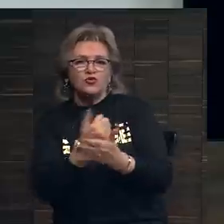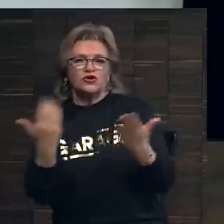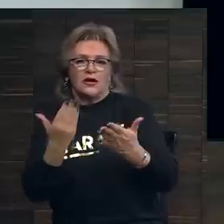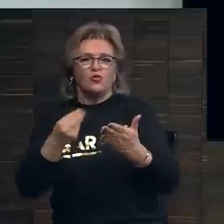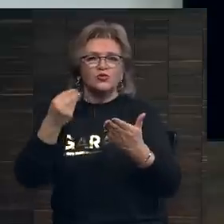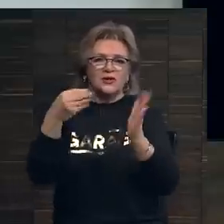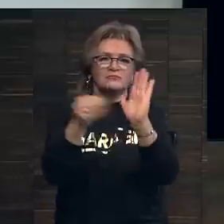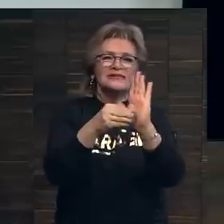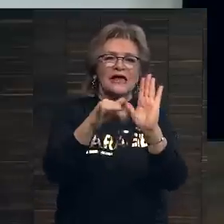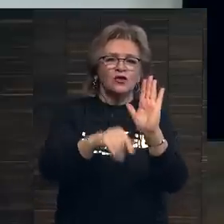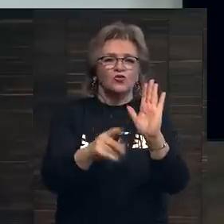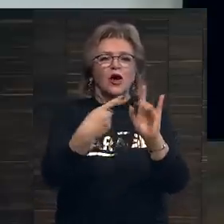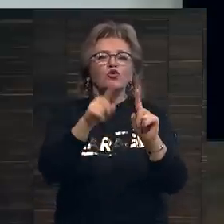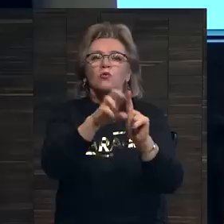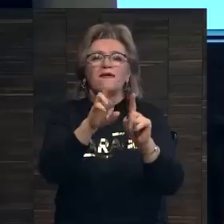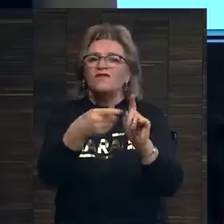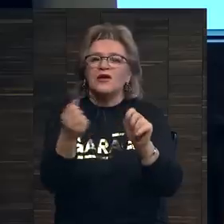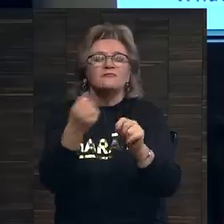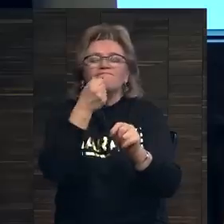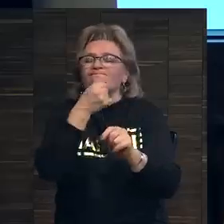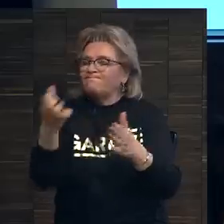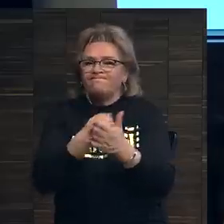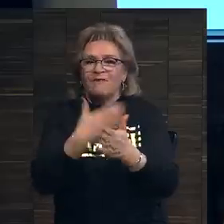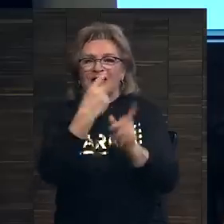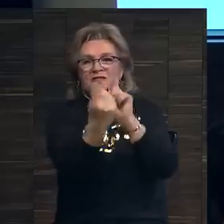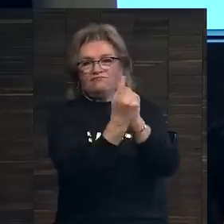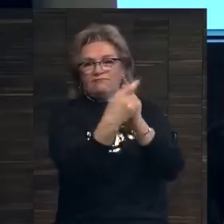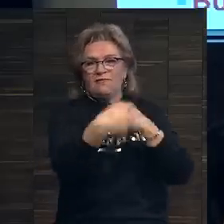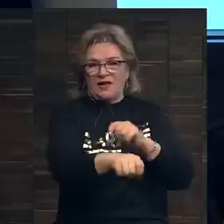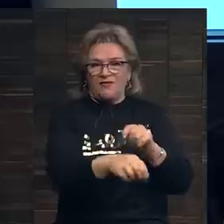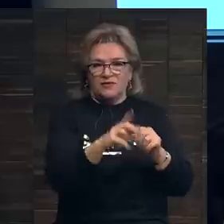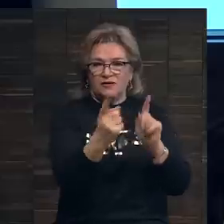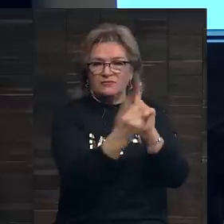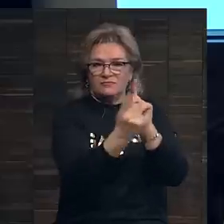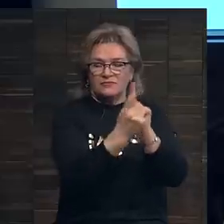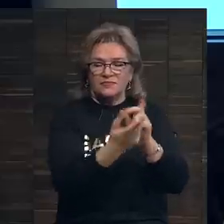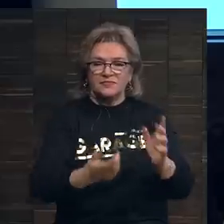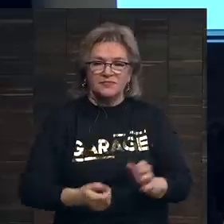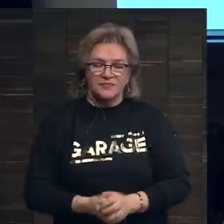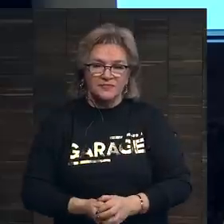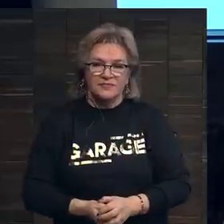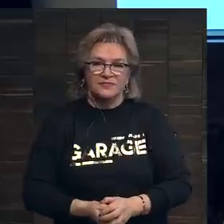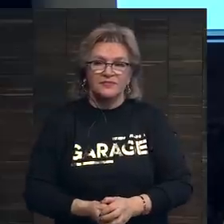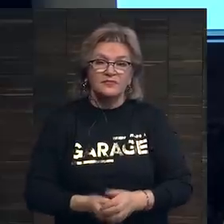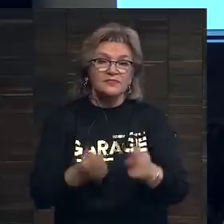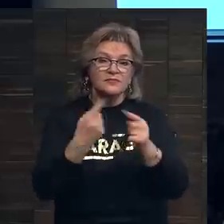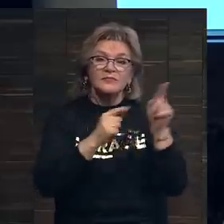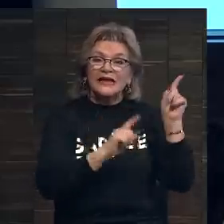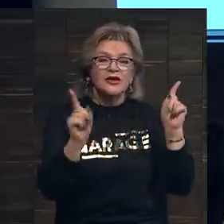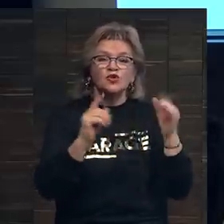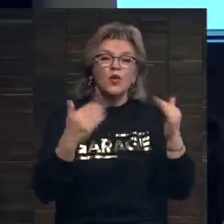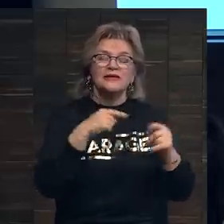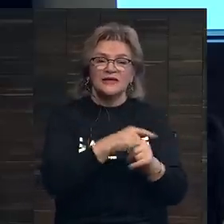какую-то цену, которую бы вы не добились, продавая лицом к лицу одному покупателю. Это что